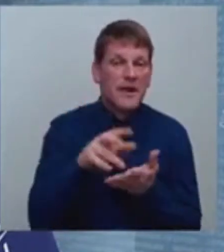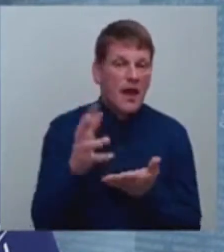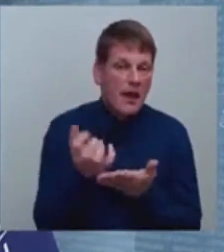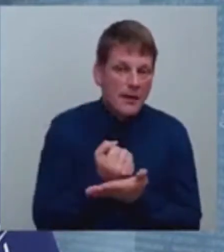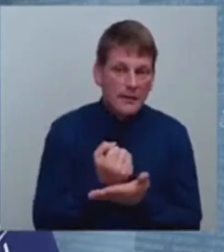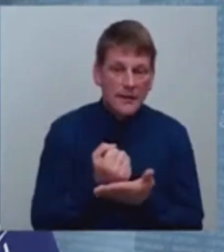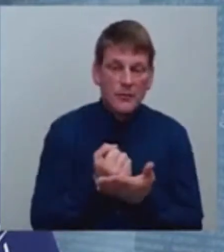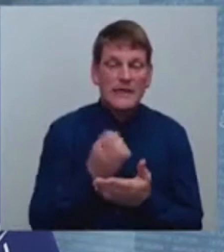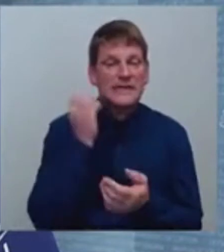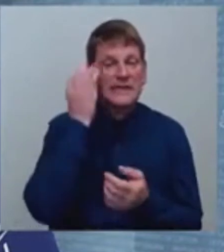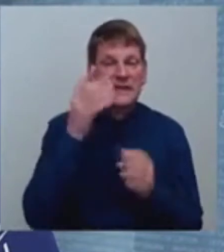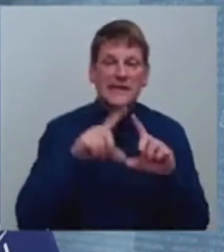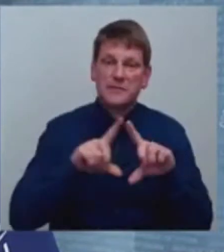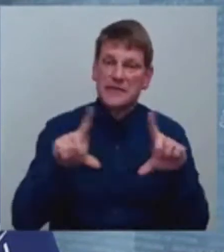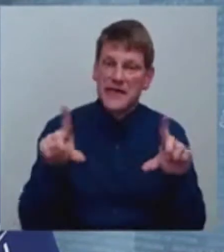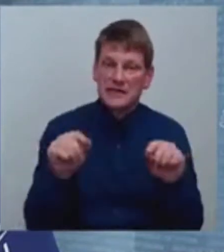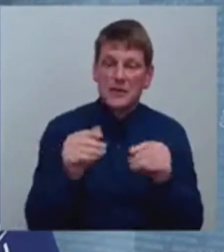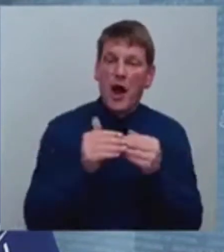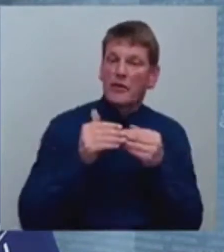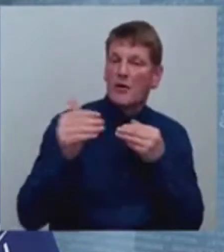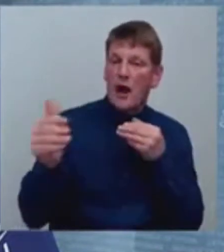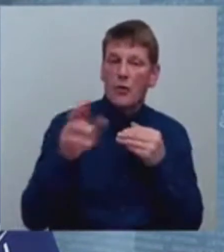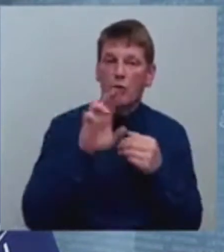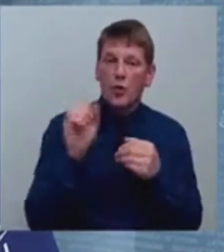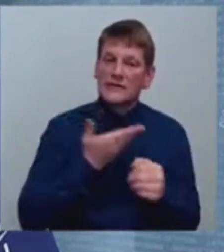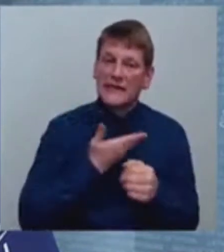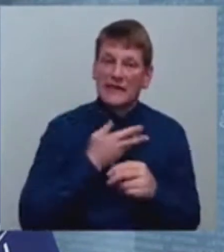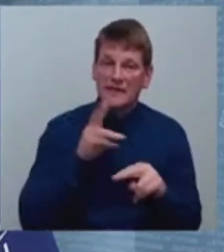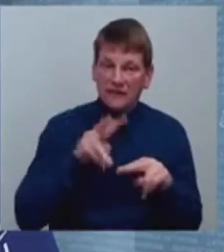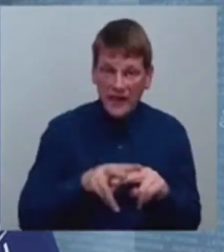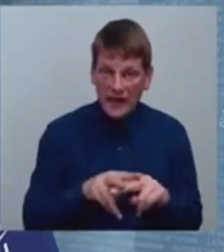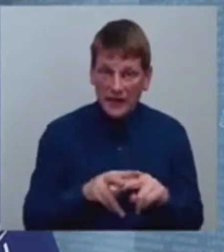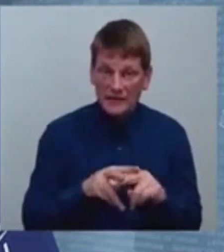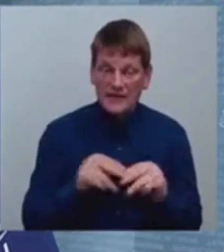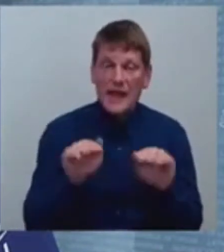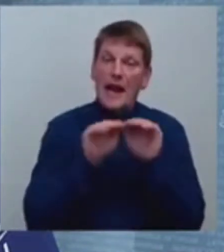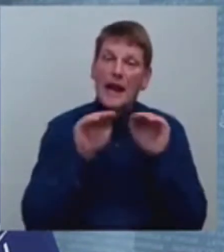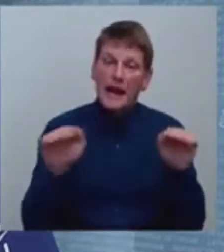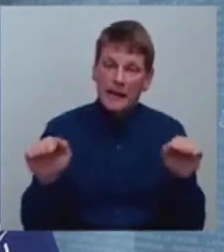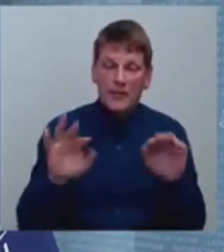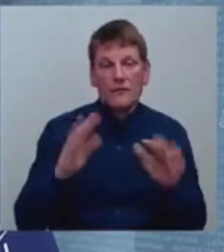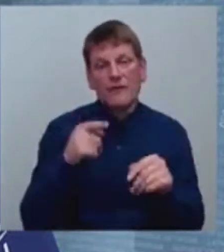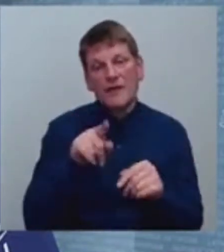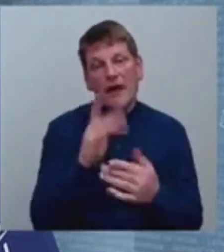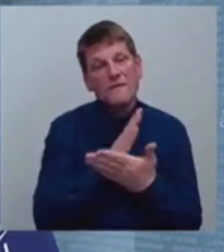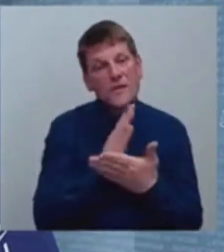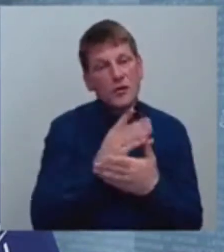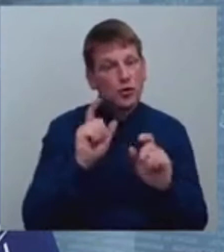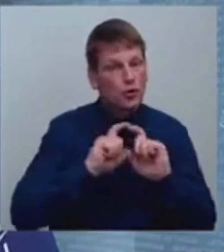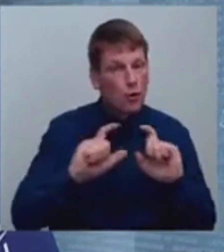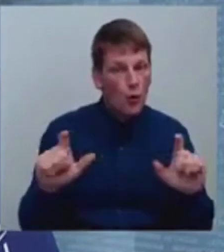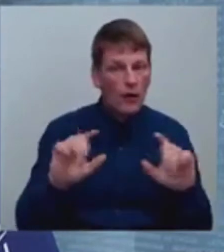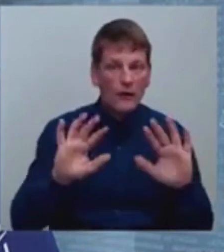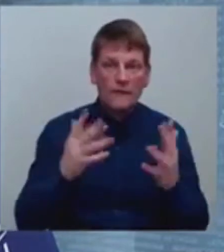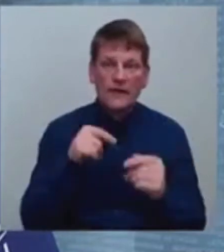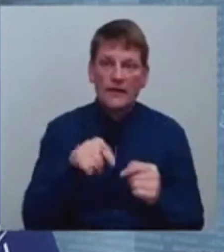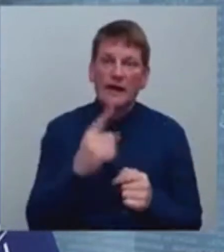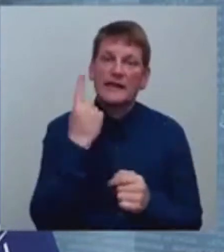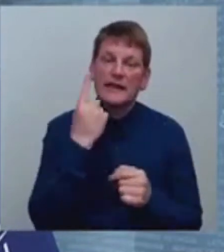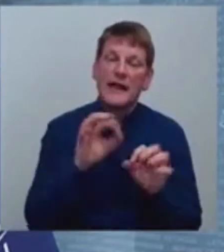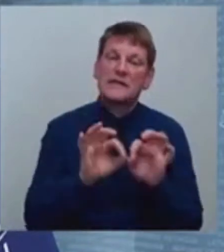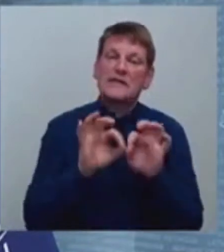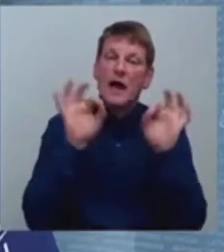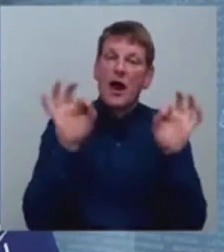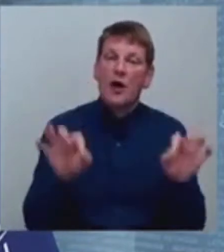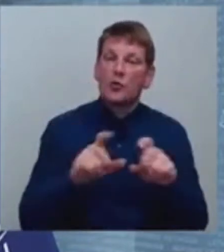izglītības iestādes atālumu no dzīvesvietas līmeņus, vai tā ir vidusskola, vai tā ir tikai sākuma